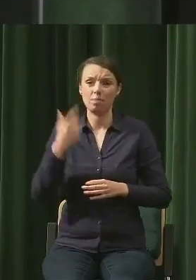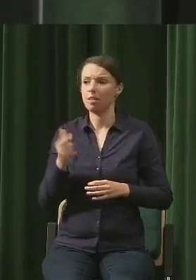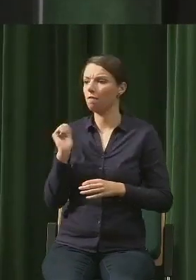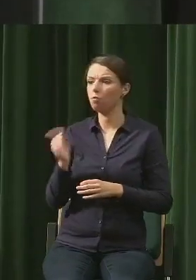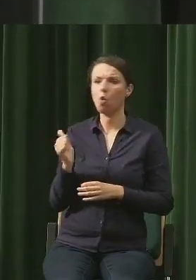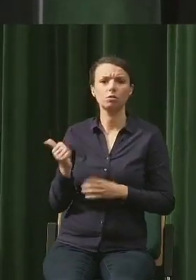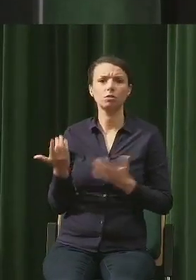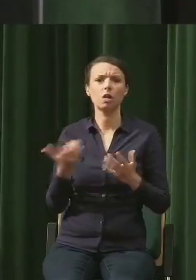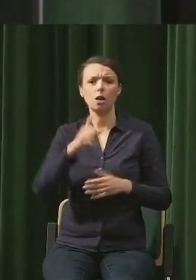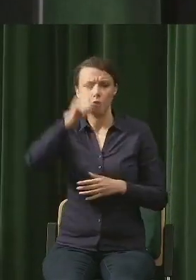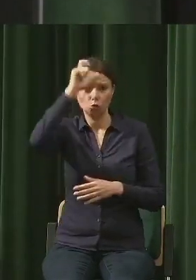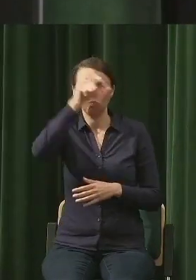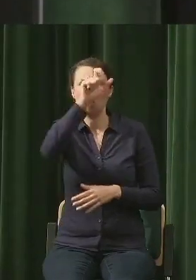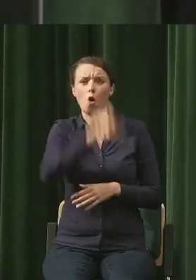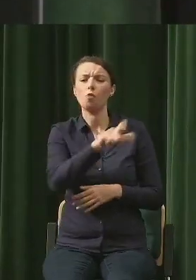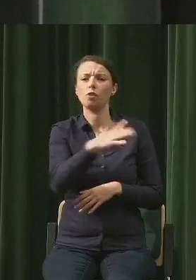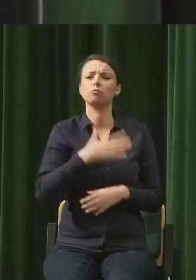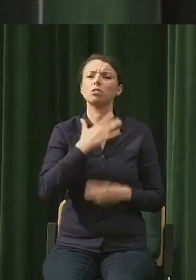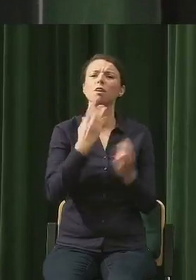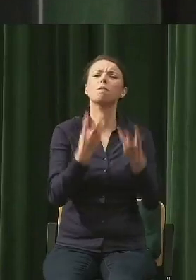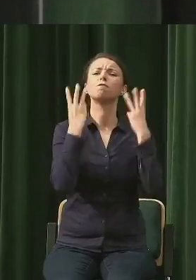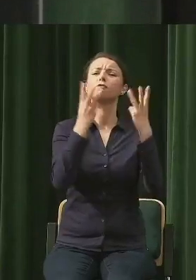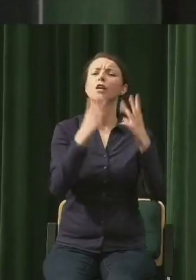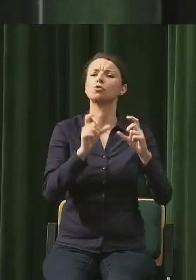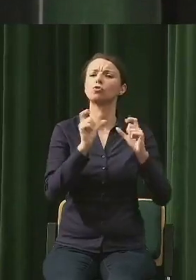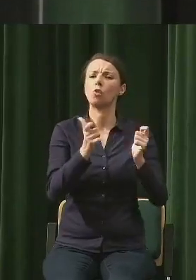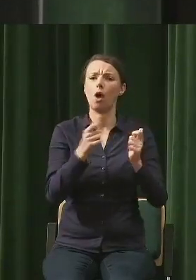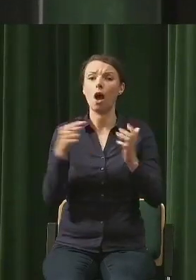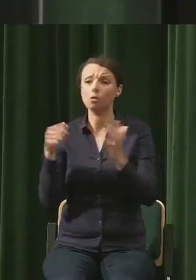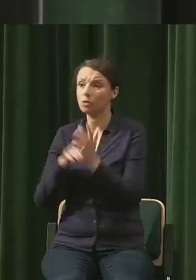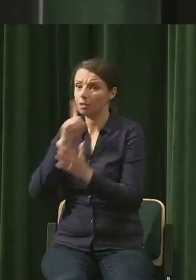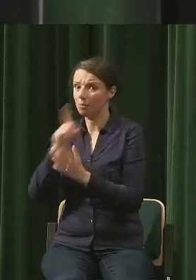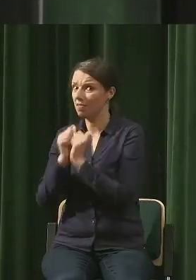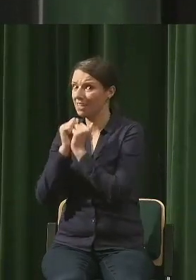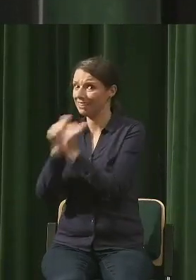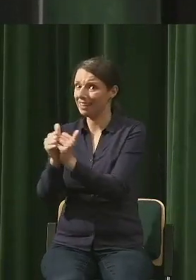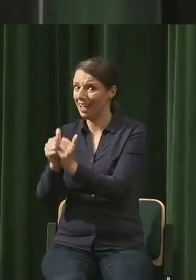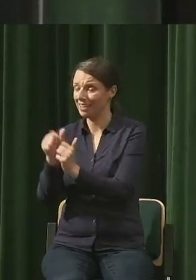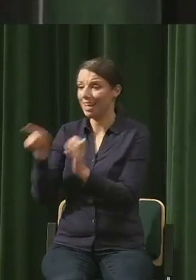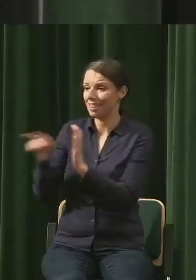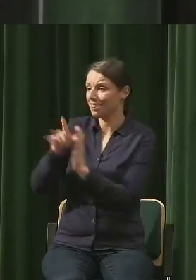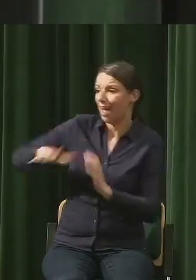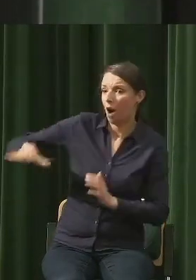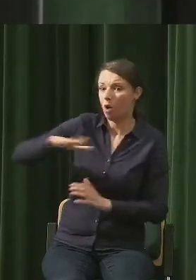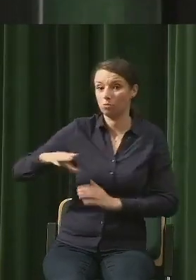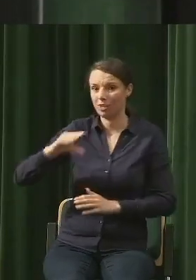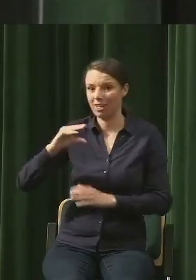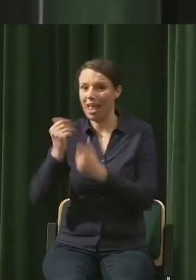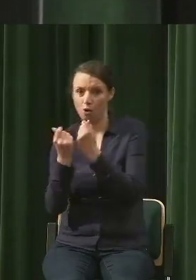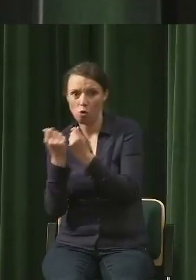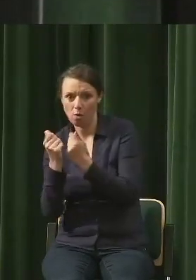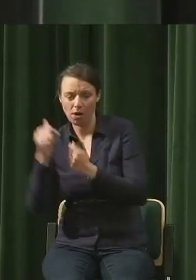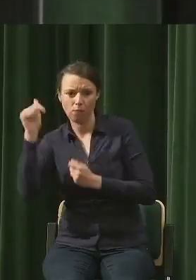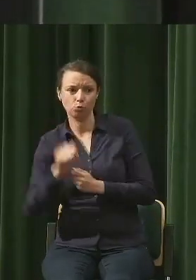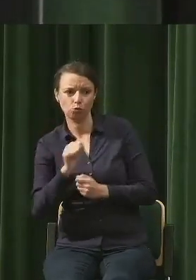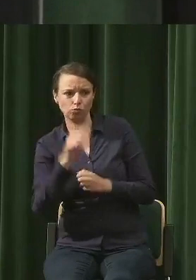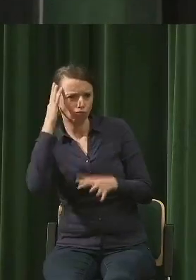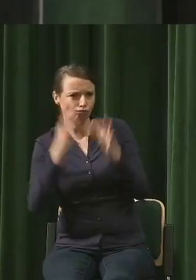na czym człowiekowi zależy i to jest jedyne właściwie zadanie dla ekonomii odgadnań coś takiego. No więc, krótko mówiąc,